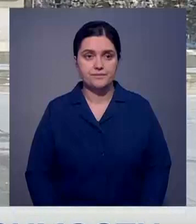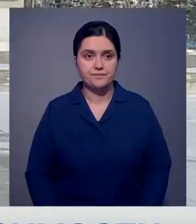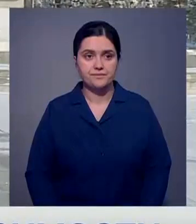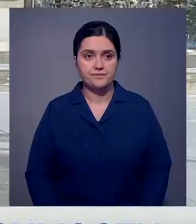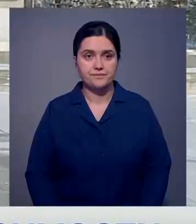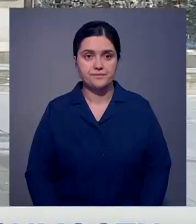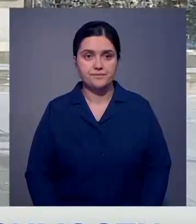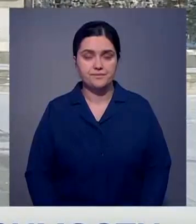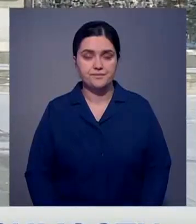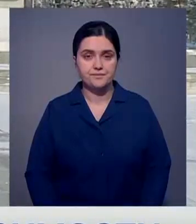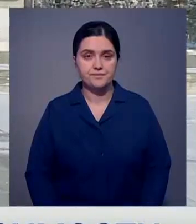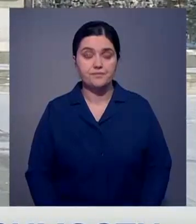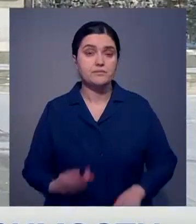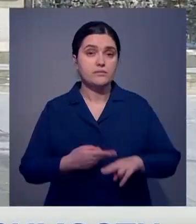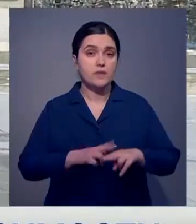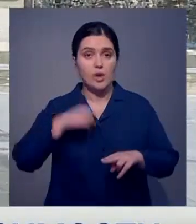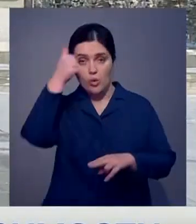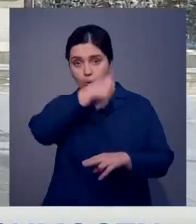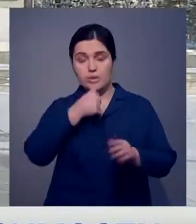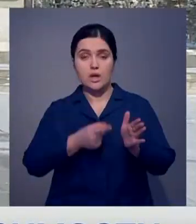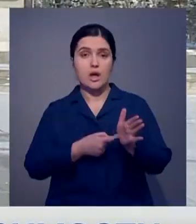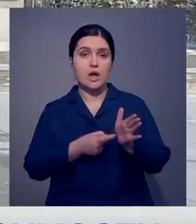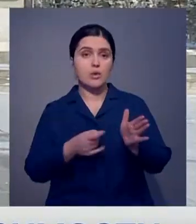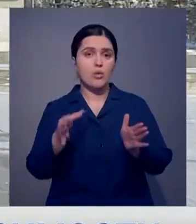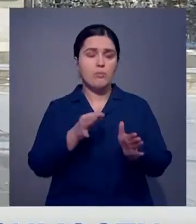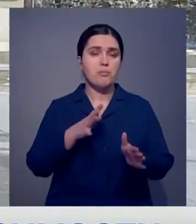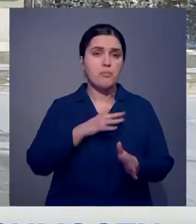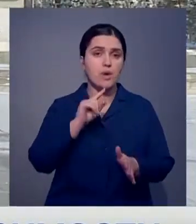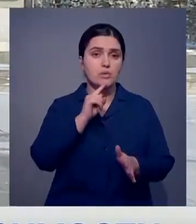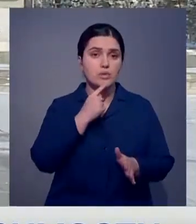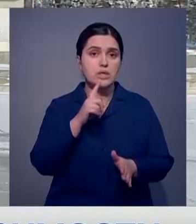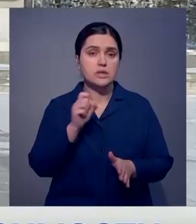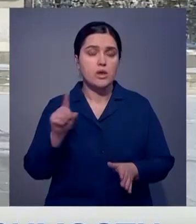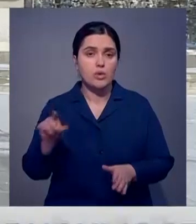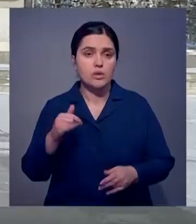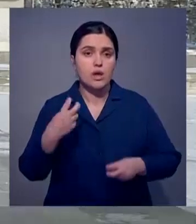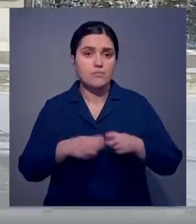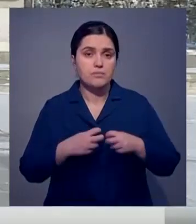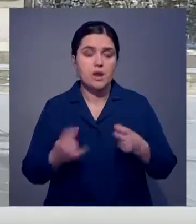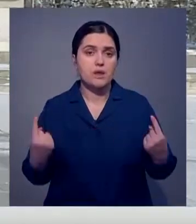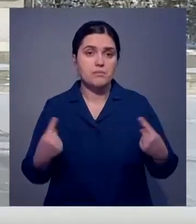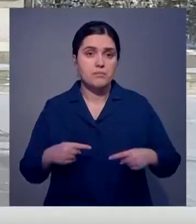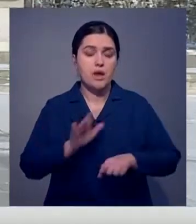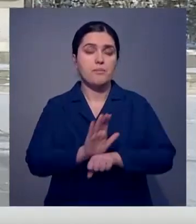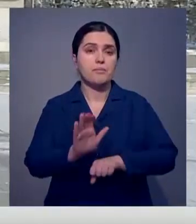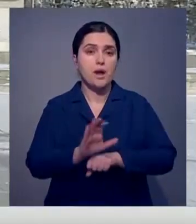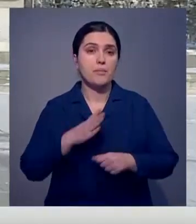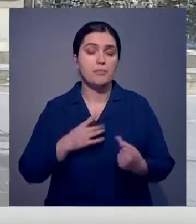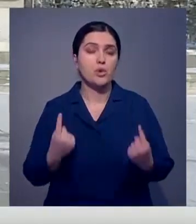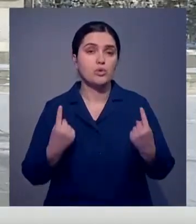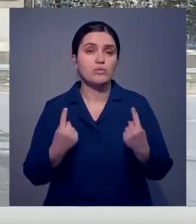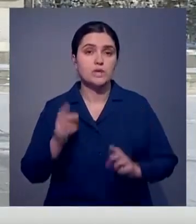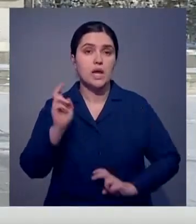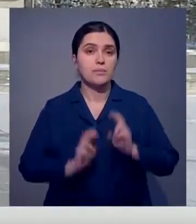Стоит отметить, что этот год для Карагандинской области начался непросто. Из-за серьезной аварии спад производства наблюдался на крупнейшем предприятии